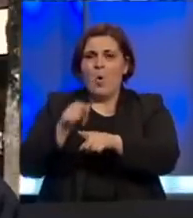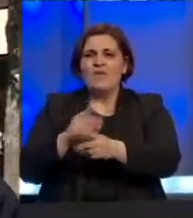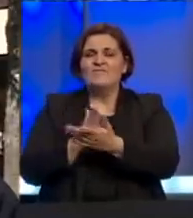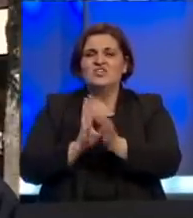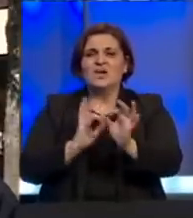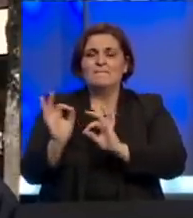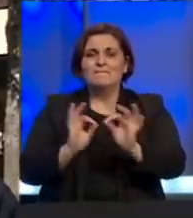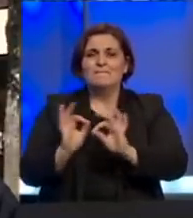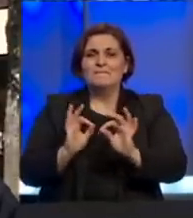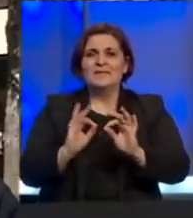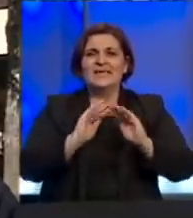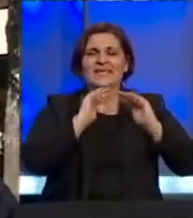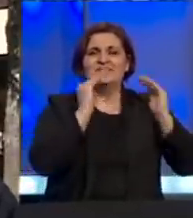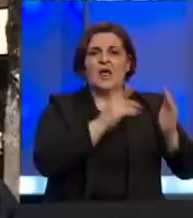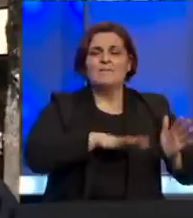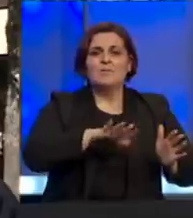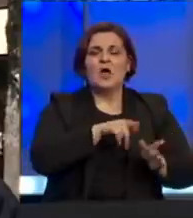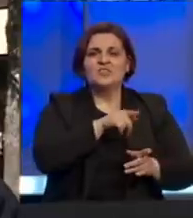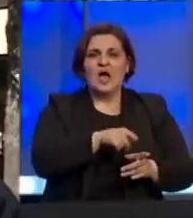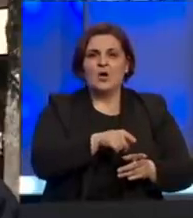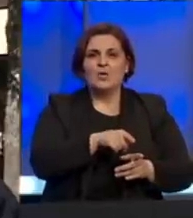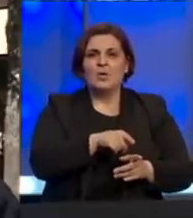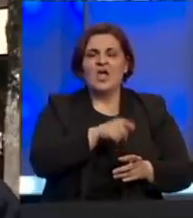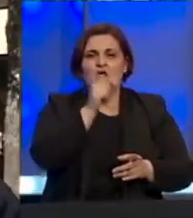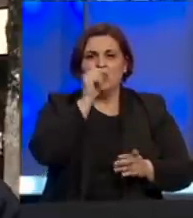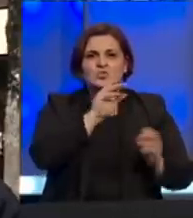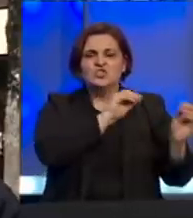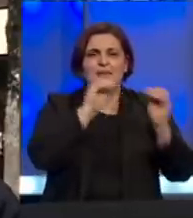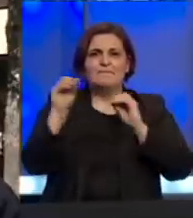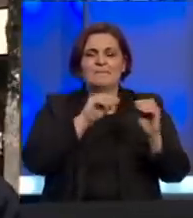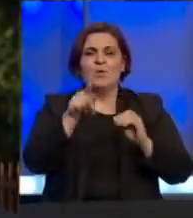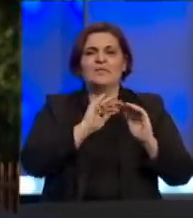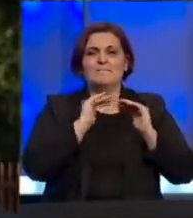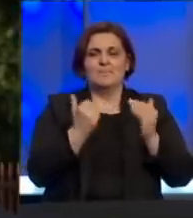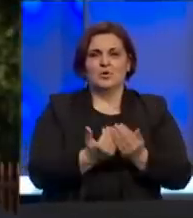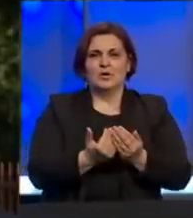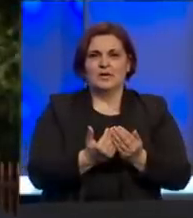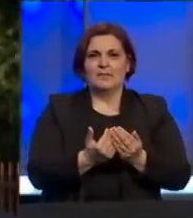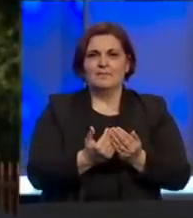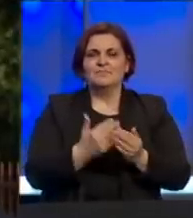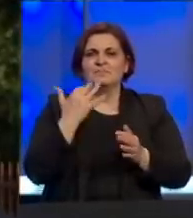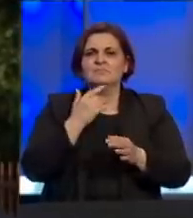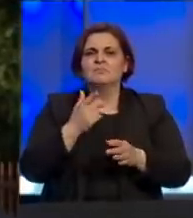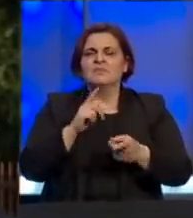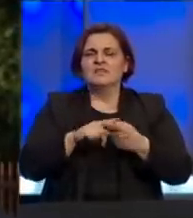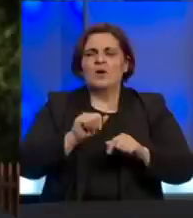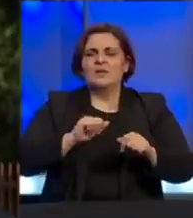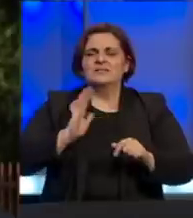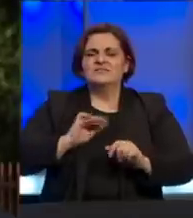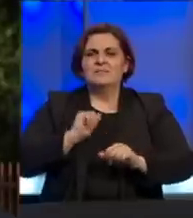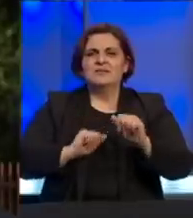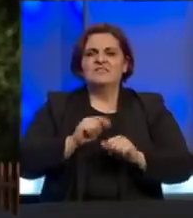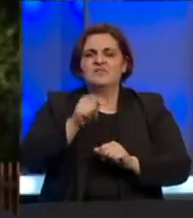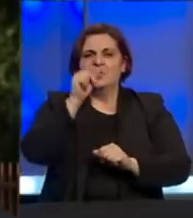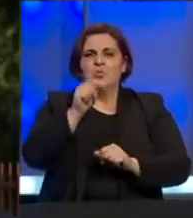pripremljen izolacijski prostor kao takav, ljudi će se prevacivati u te prostore. Vrniće se Federalna uprava civilne zaštite o svim tim